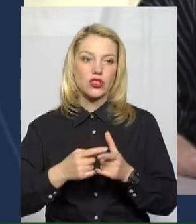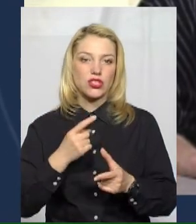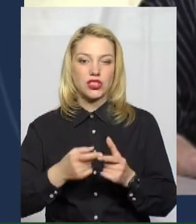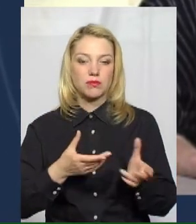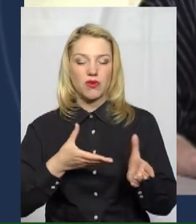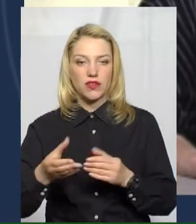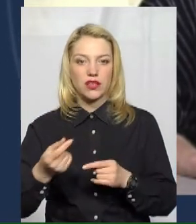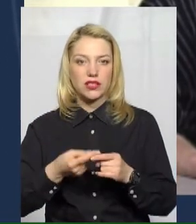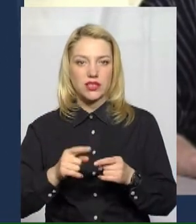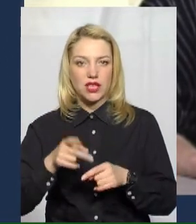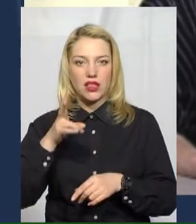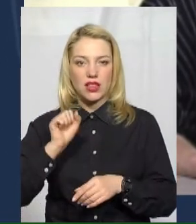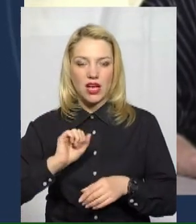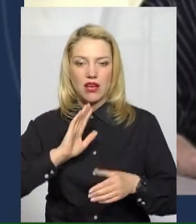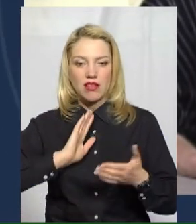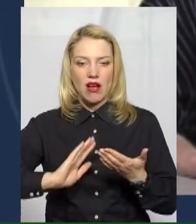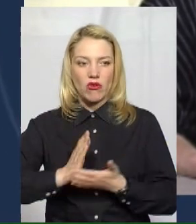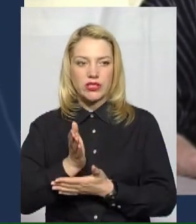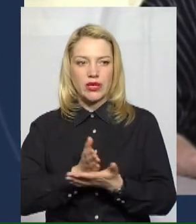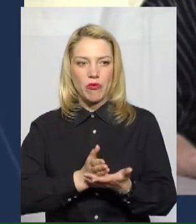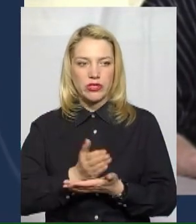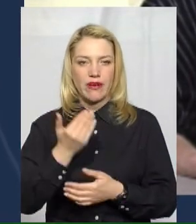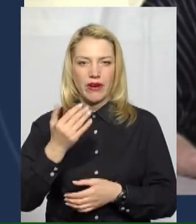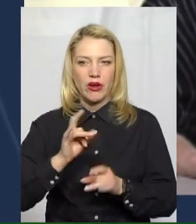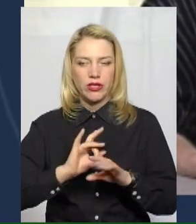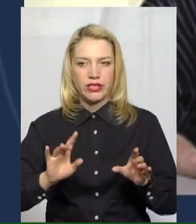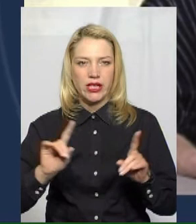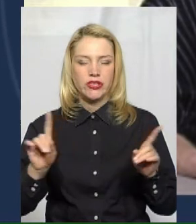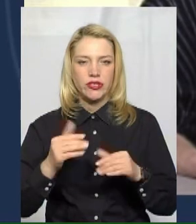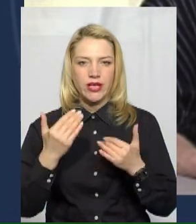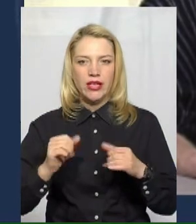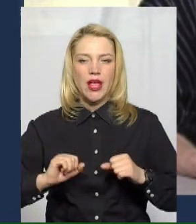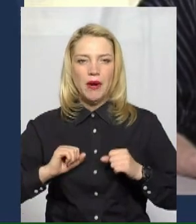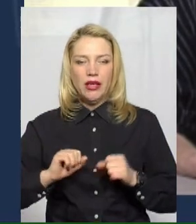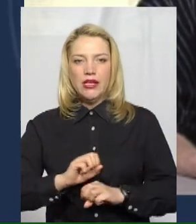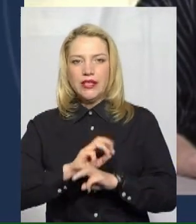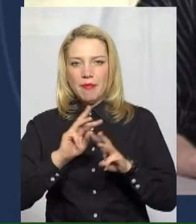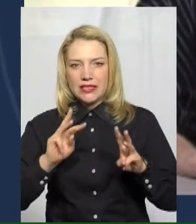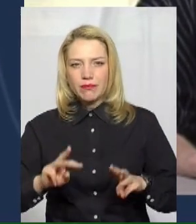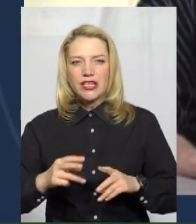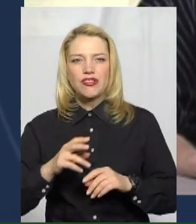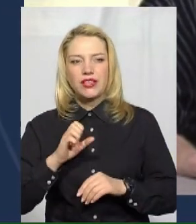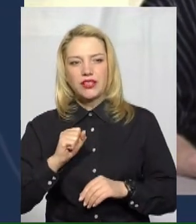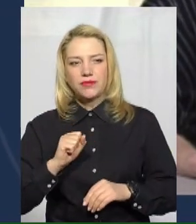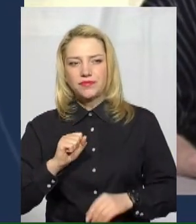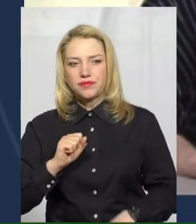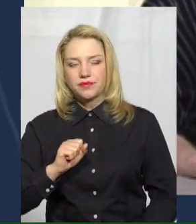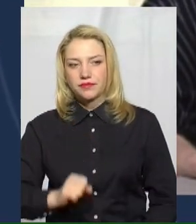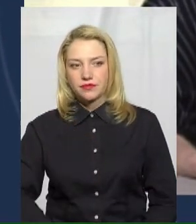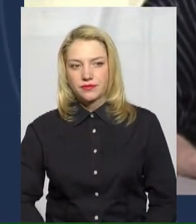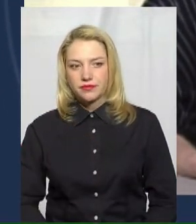якості послуг? Ви розказали, що зараз ви намагаєтесь максимально забезпечувати. Але ж це не висок на платі.